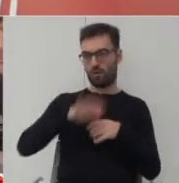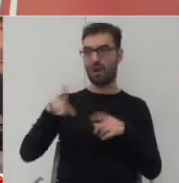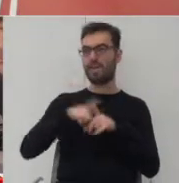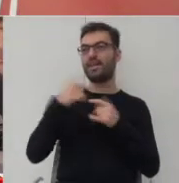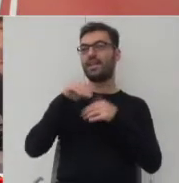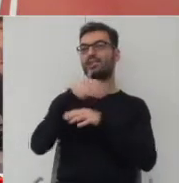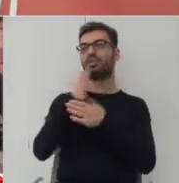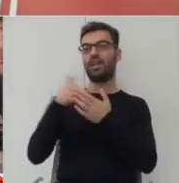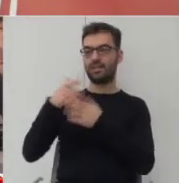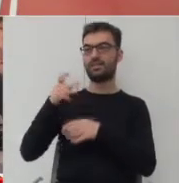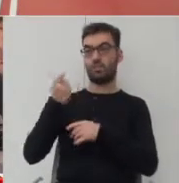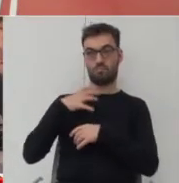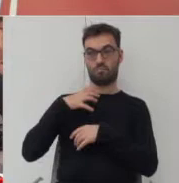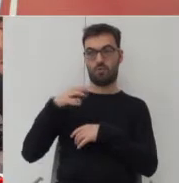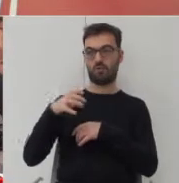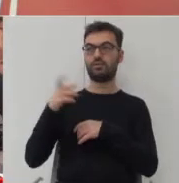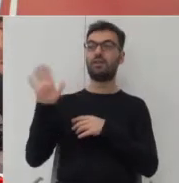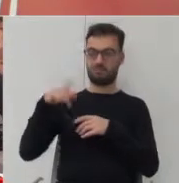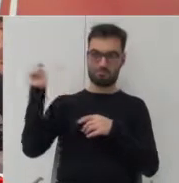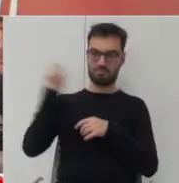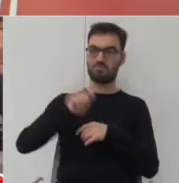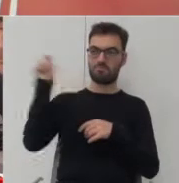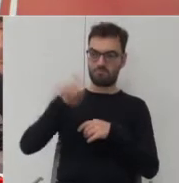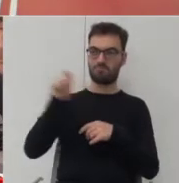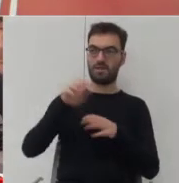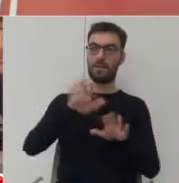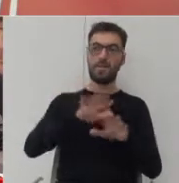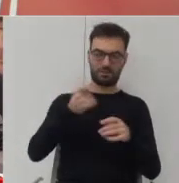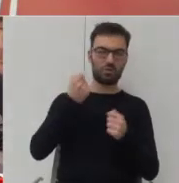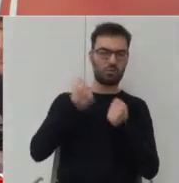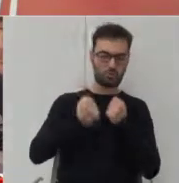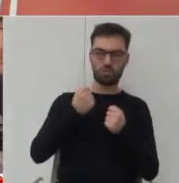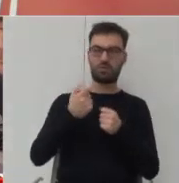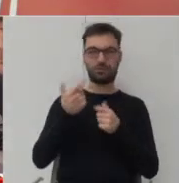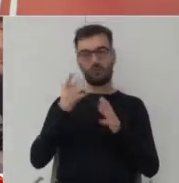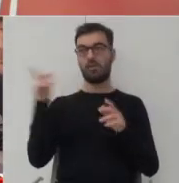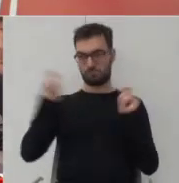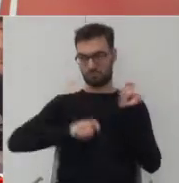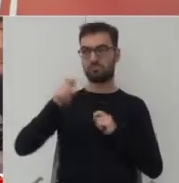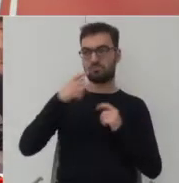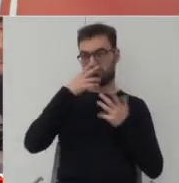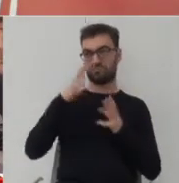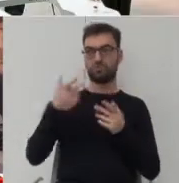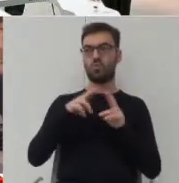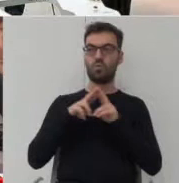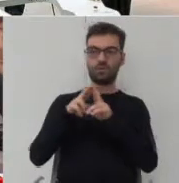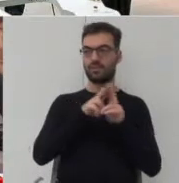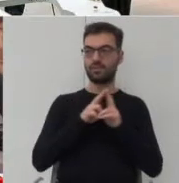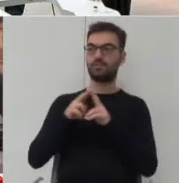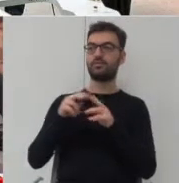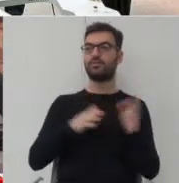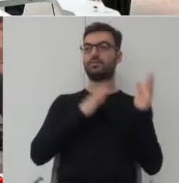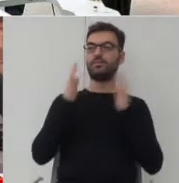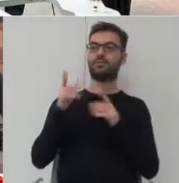dzielnic, bardziej zamożnych w taki trudny rejon tego miasta zaczęły przyjeżdżać i też korzystać z tego, co też pokazuje właśnie uniwersalność. I tę